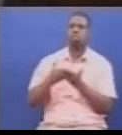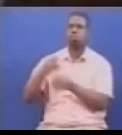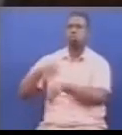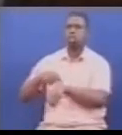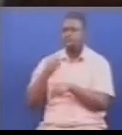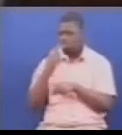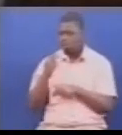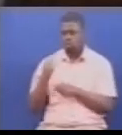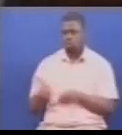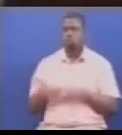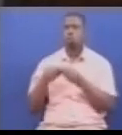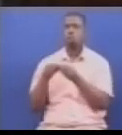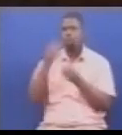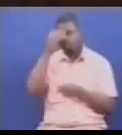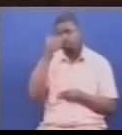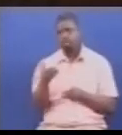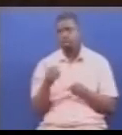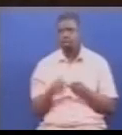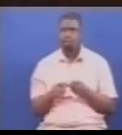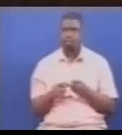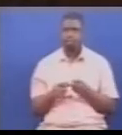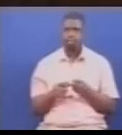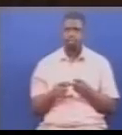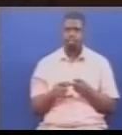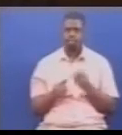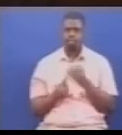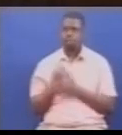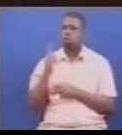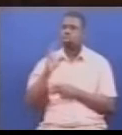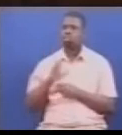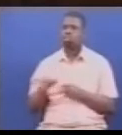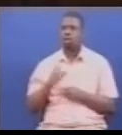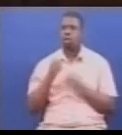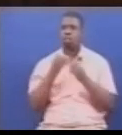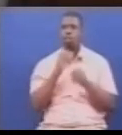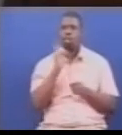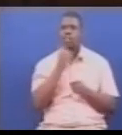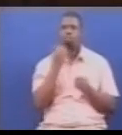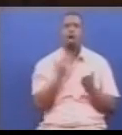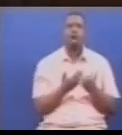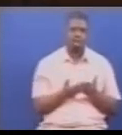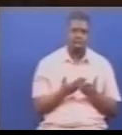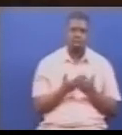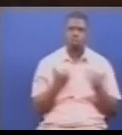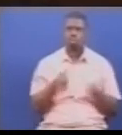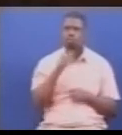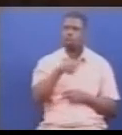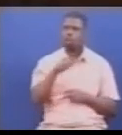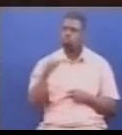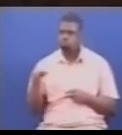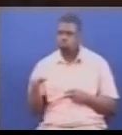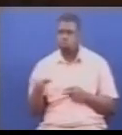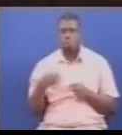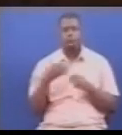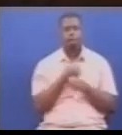Je, haoni kutoka kipa umbele kwa vipimo ambapo vinatoka Zanziba kupiwa majibu ya haraka. Kwa sababu watu, wamekua